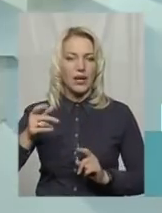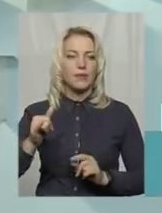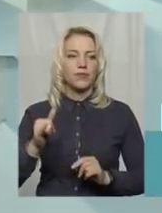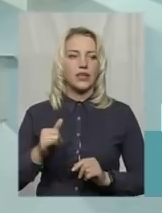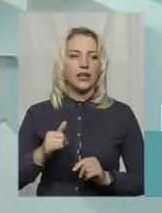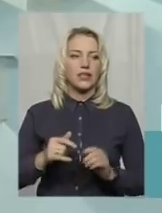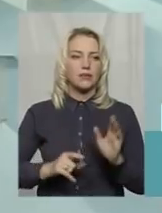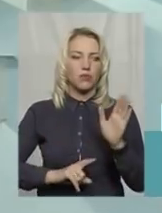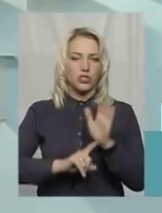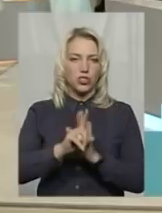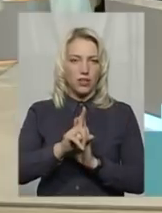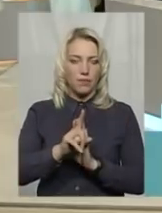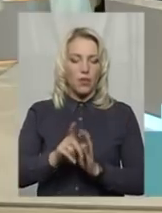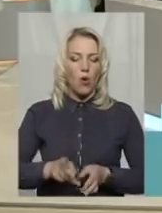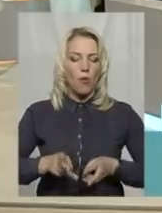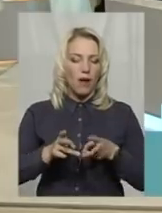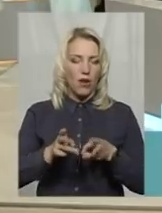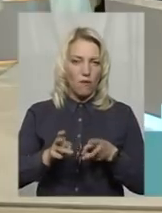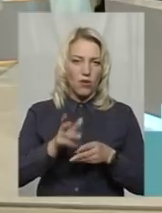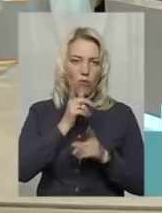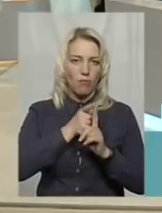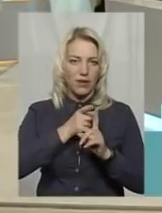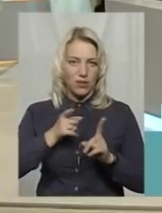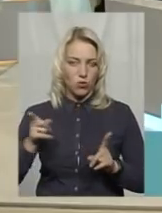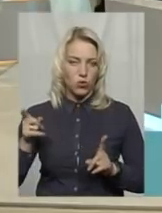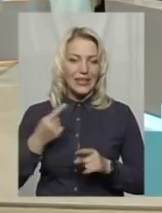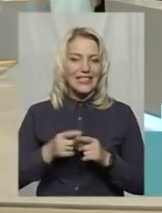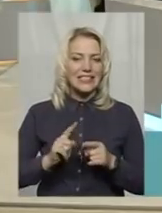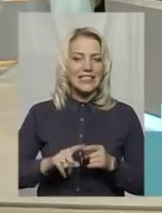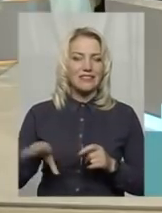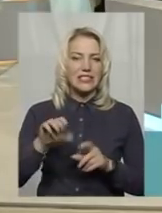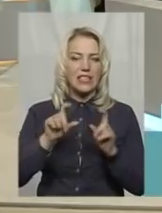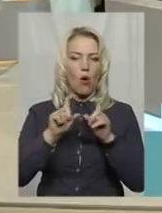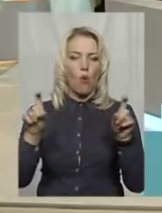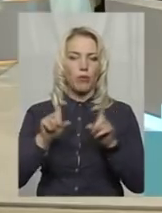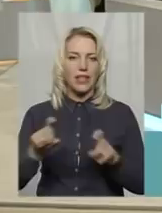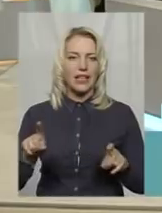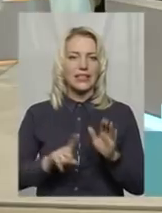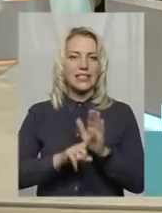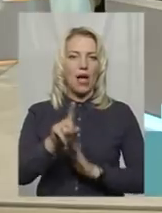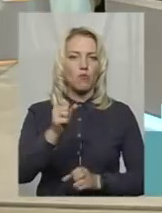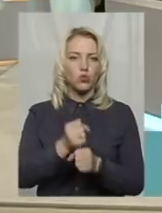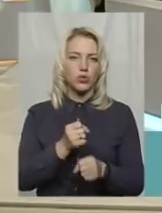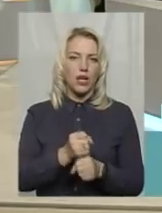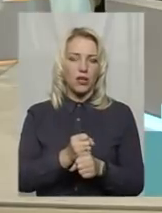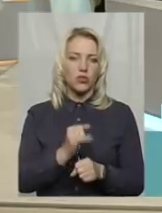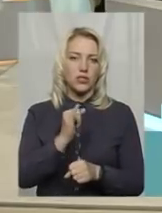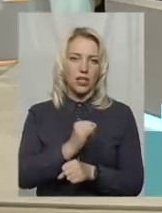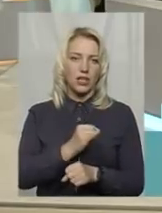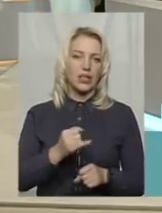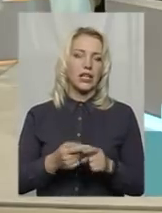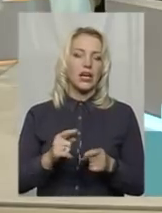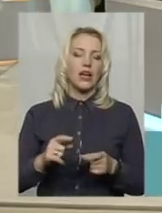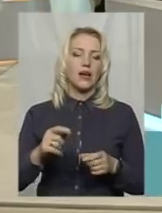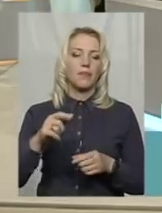З розпочиненням опалювального періоду ці всі об'єкти запускаються. Но разом з тим, «Тема Хмельницький»